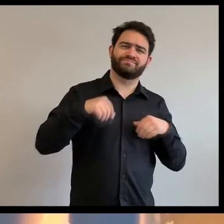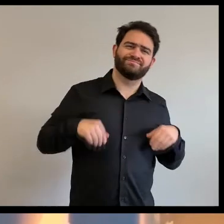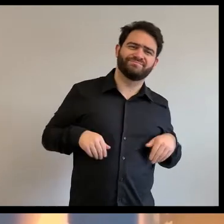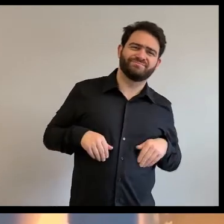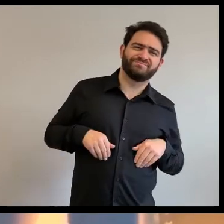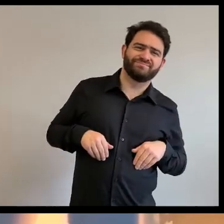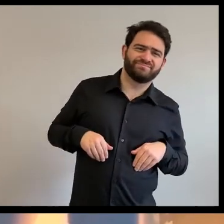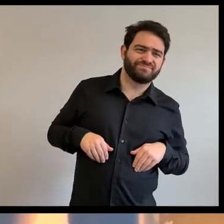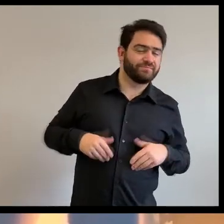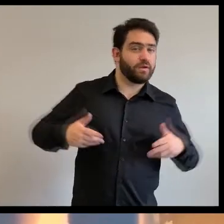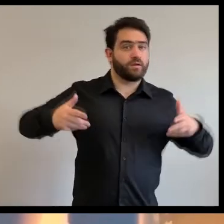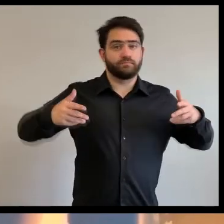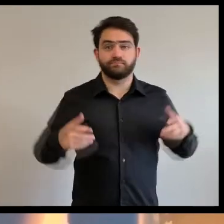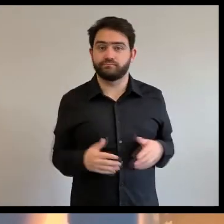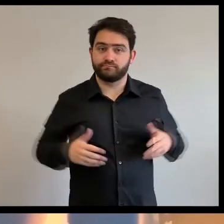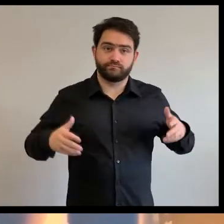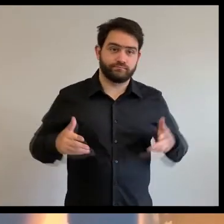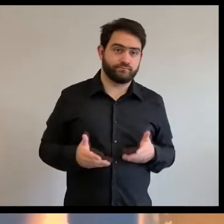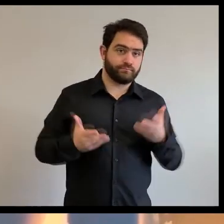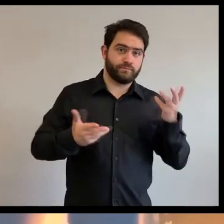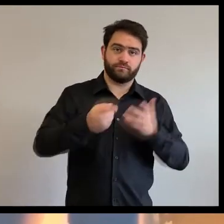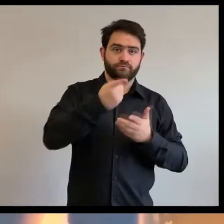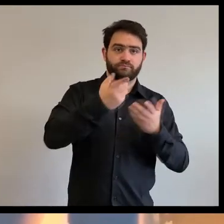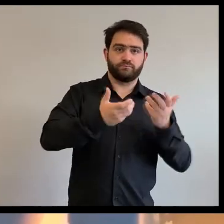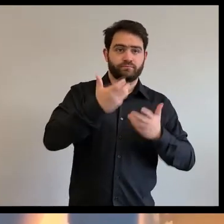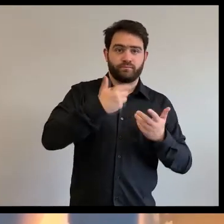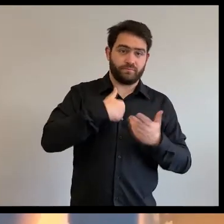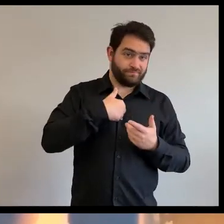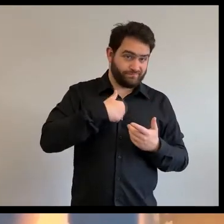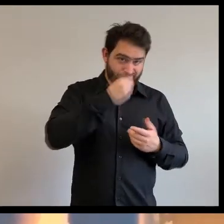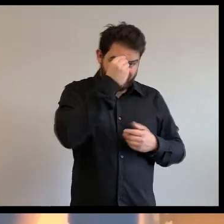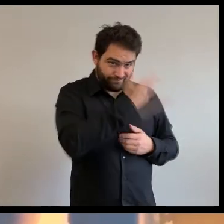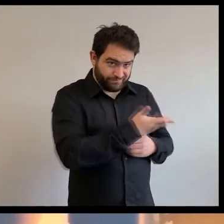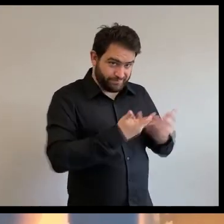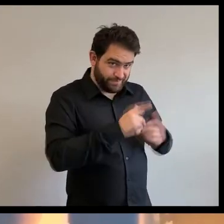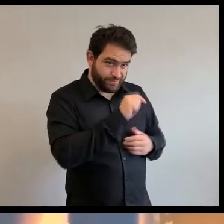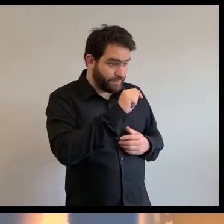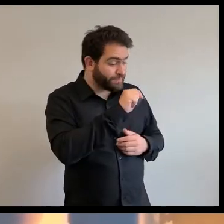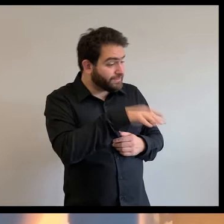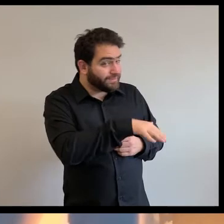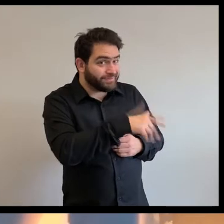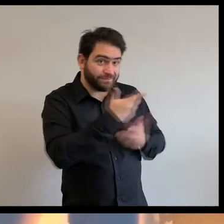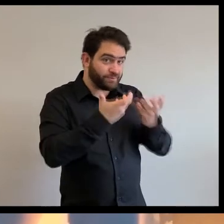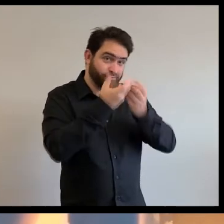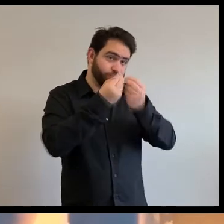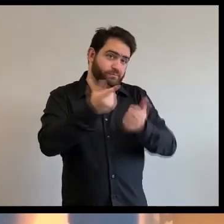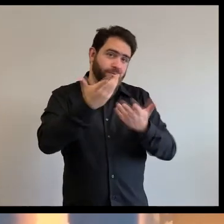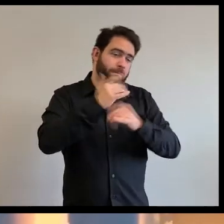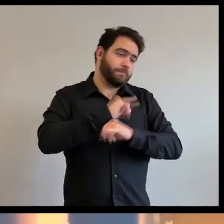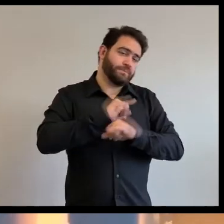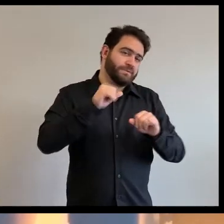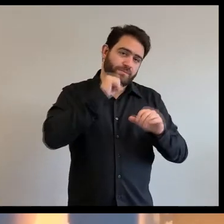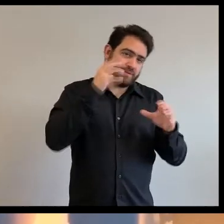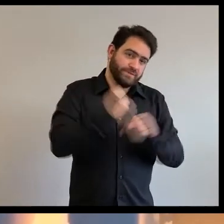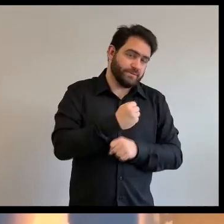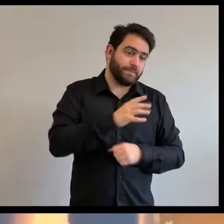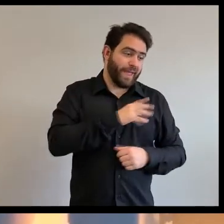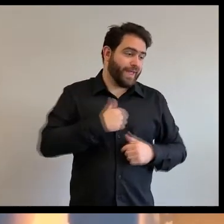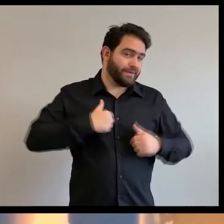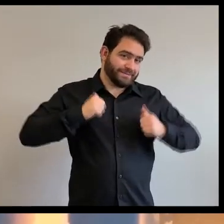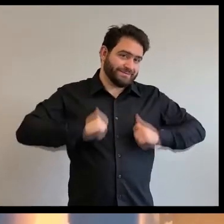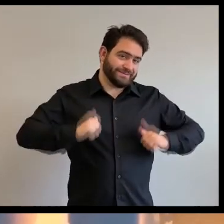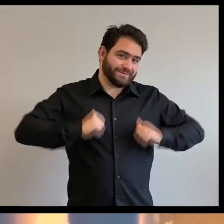s'arrêter, parce que c'est le seul oiseau qui peut rester en équilibre sans avancer ni sans reculer, il a répondu,